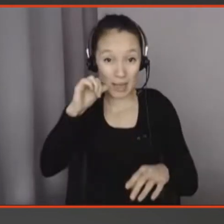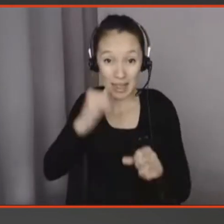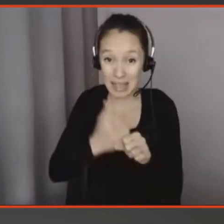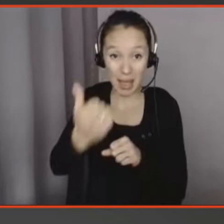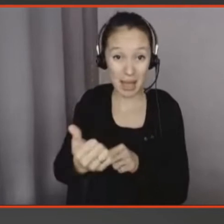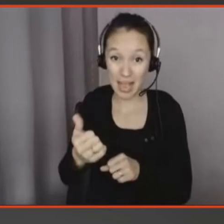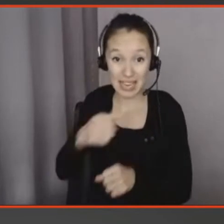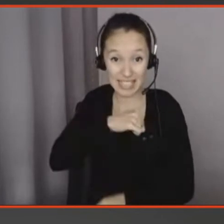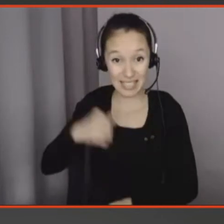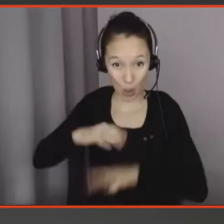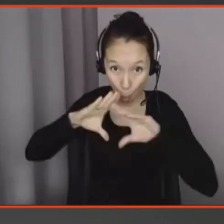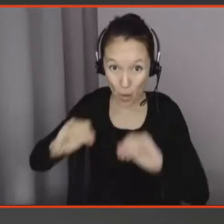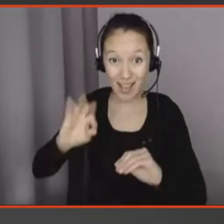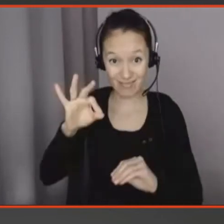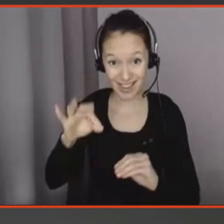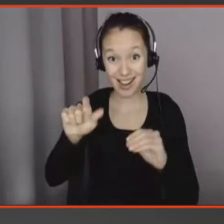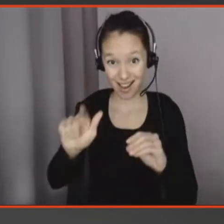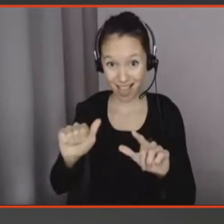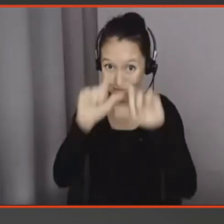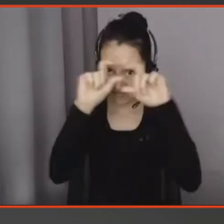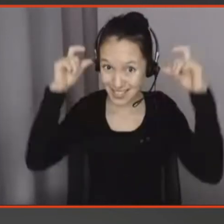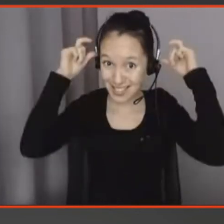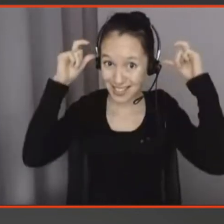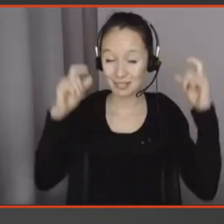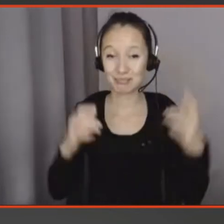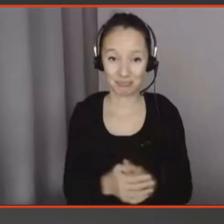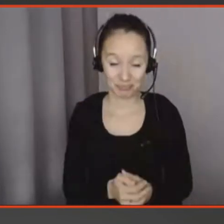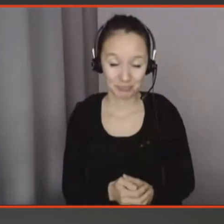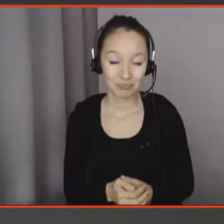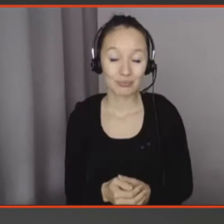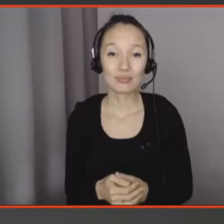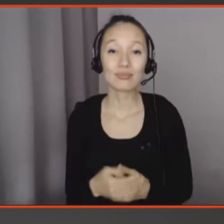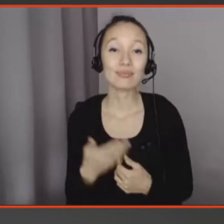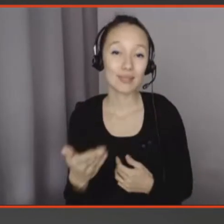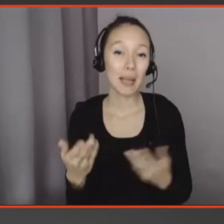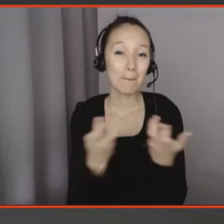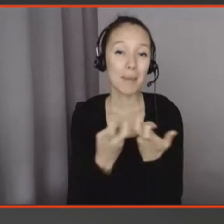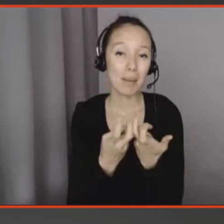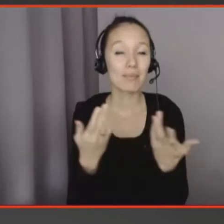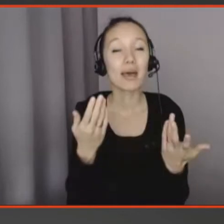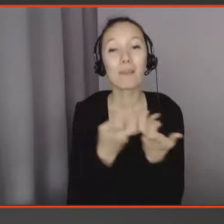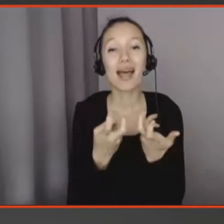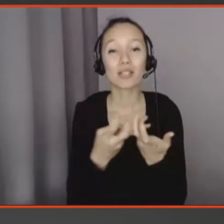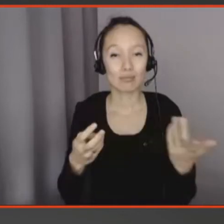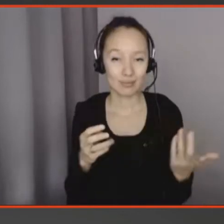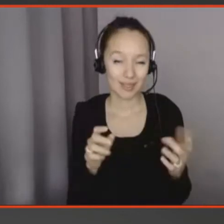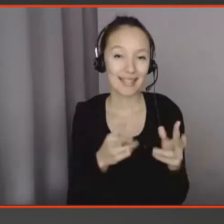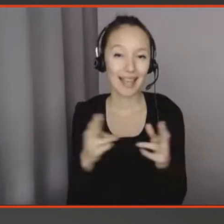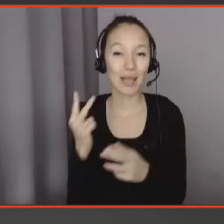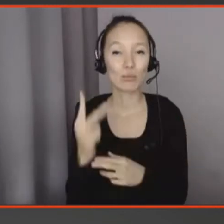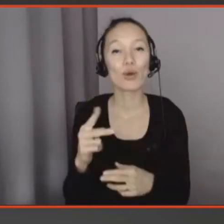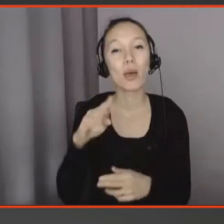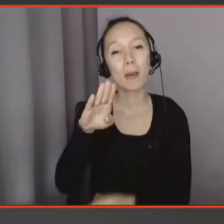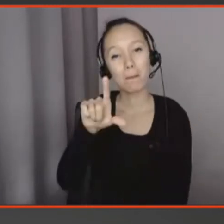Donc parfois on a la réalité qui dépasse peu à peu la fiction, c'est pareil pour les épisodes de Black Mirror, ça arrive aussi. Et c'est intéressant